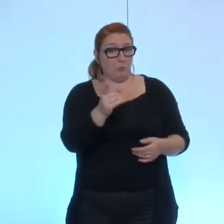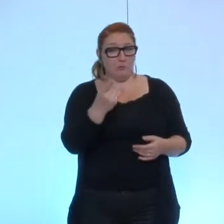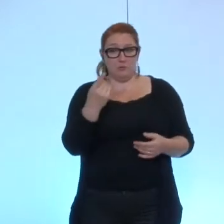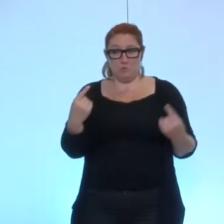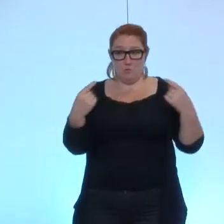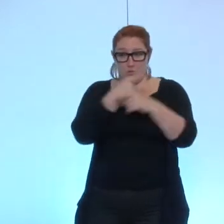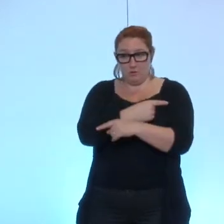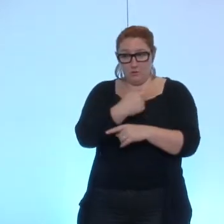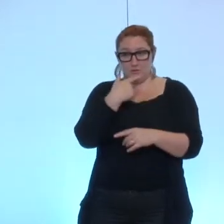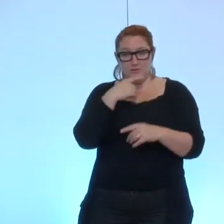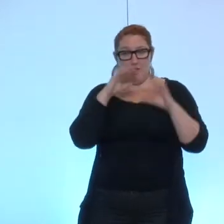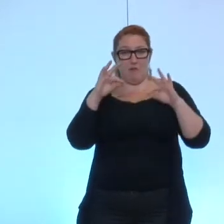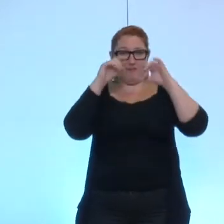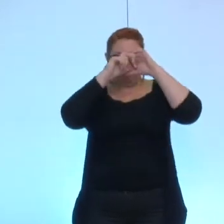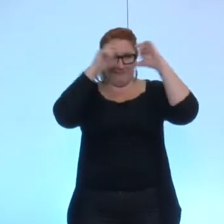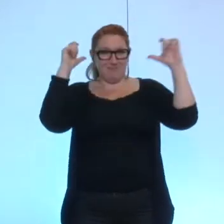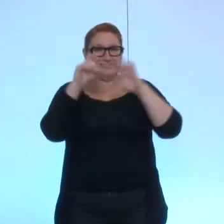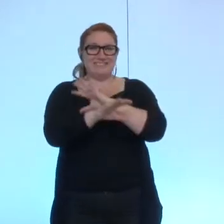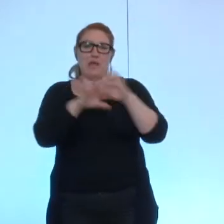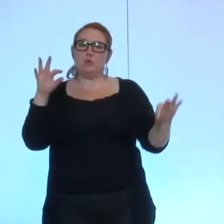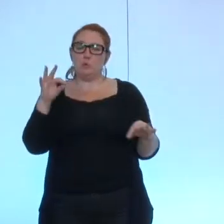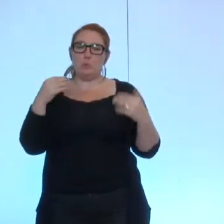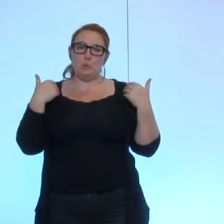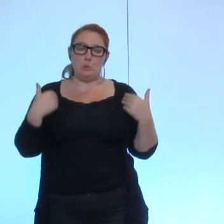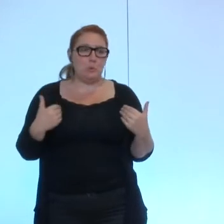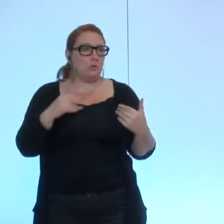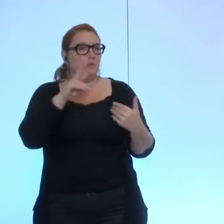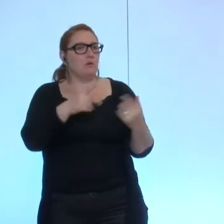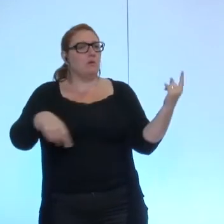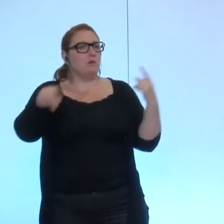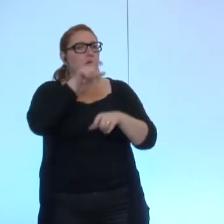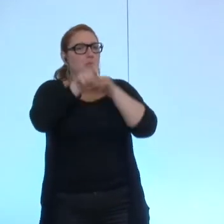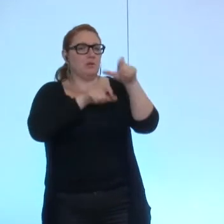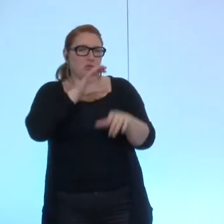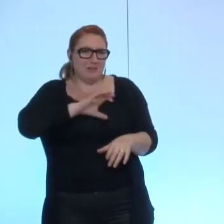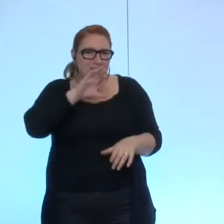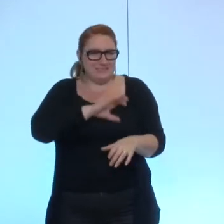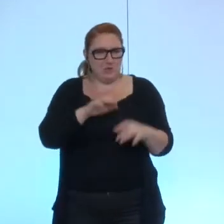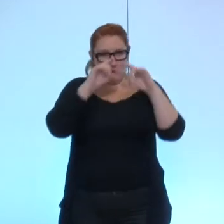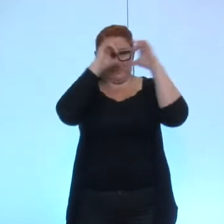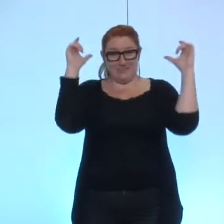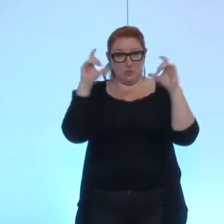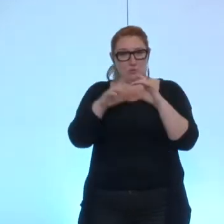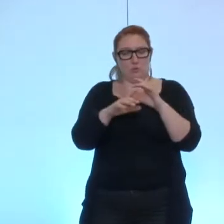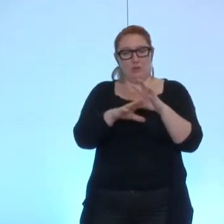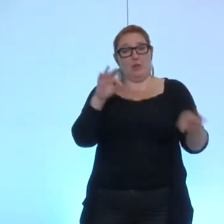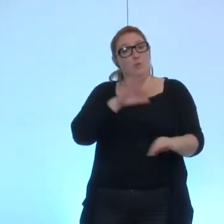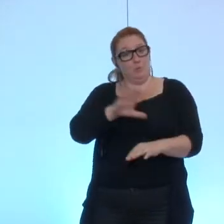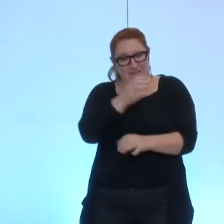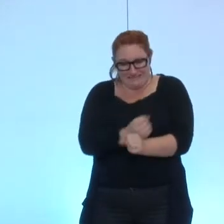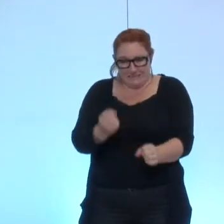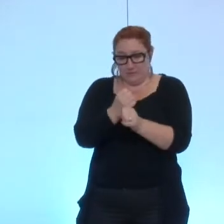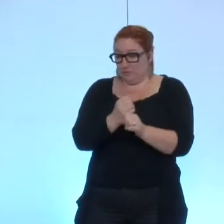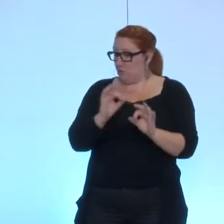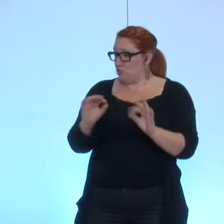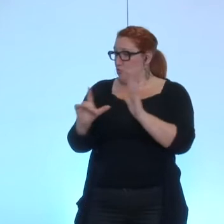portée sur le statut de'élu je pense que beaucoup ici essaient de développer le statut de'élu d'ailleurs cette loi a été votée en février 2002